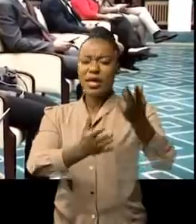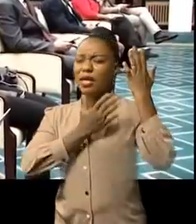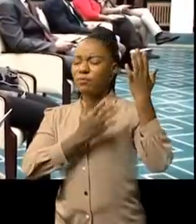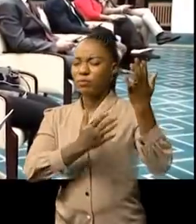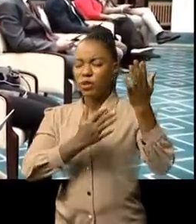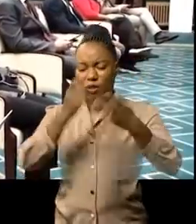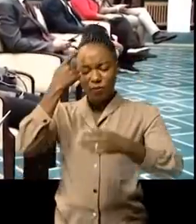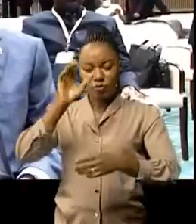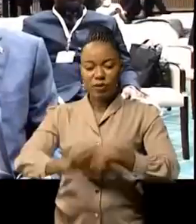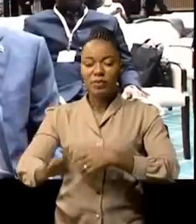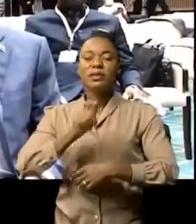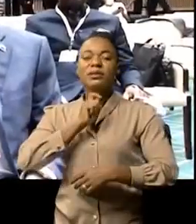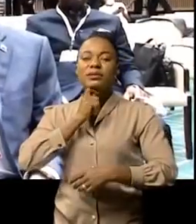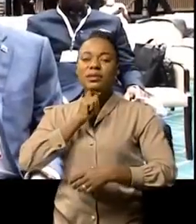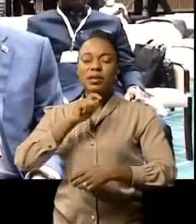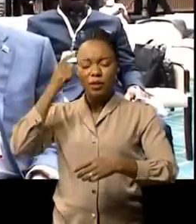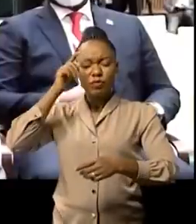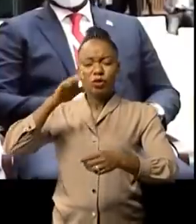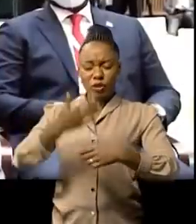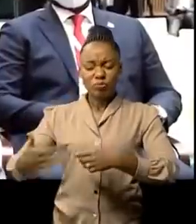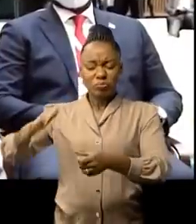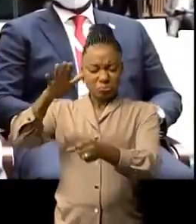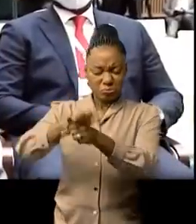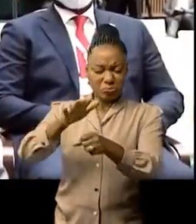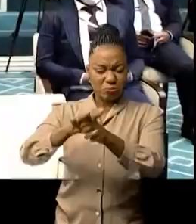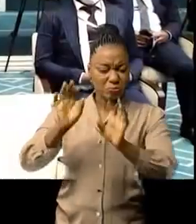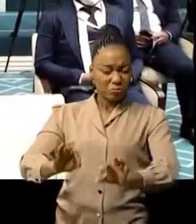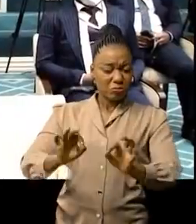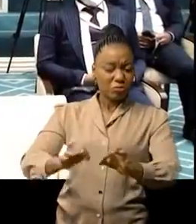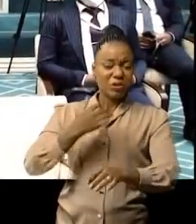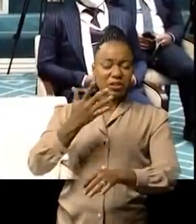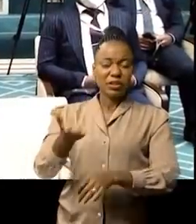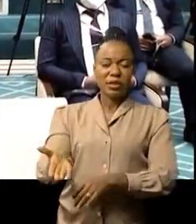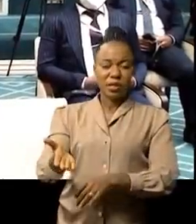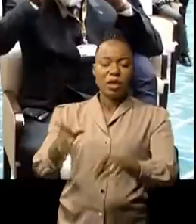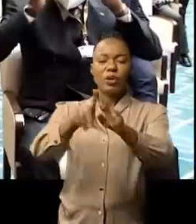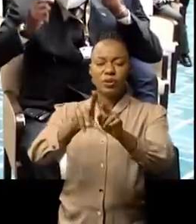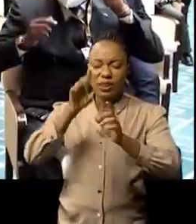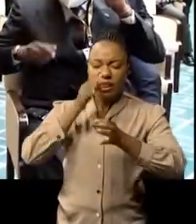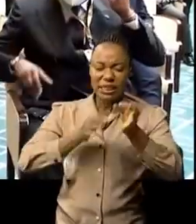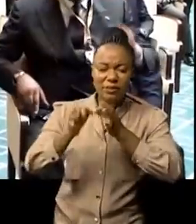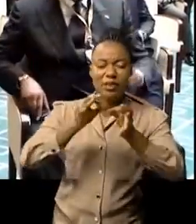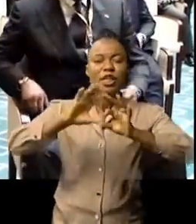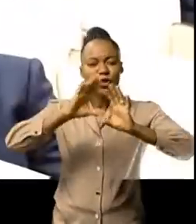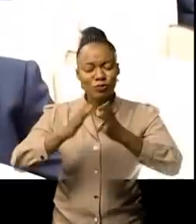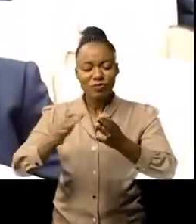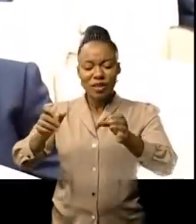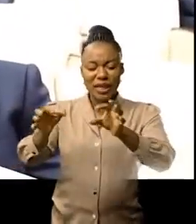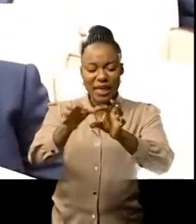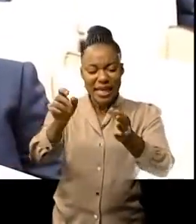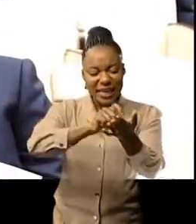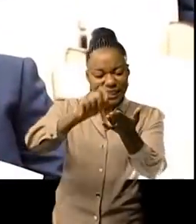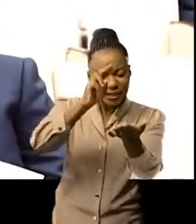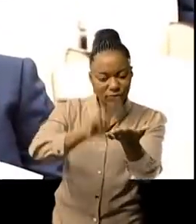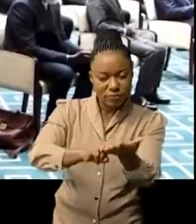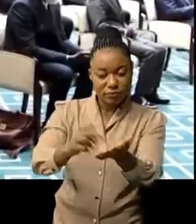la Turquie au regard de ses potentialités du sol et du sous-sol. Ce qui explique tout le sens des accords signés ce mardi